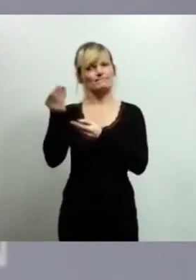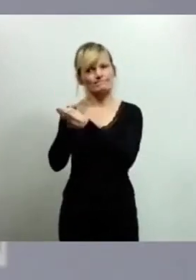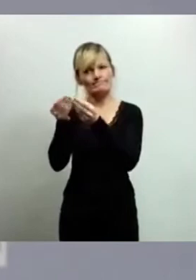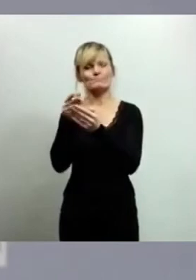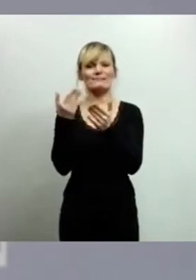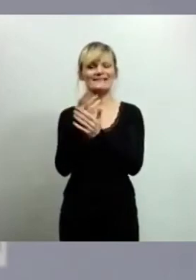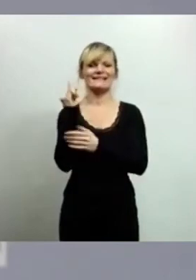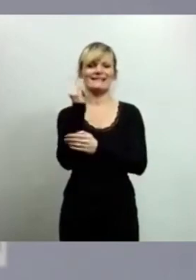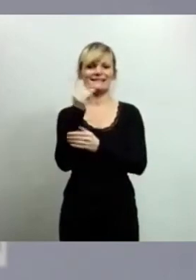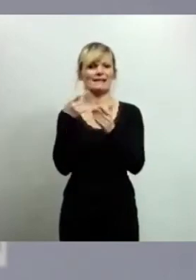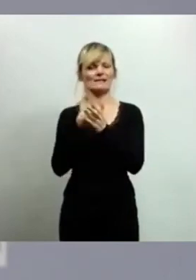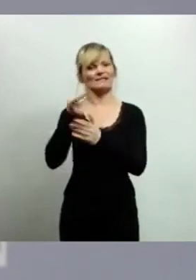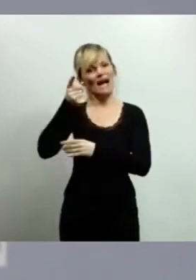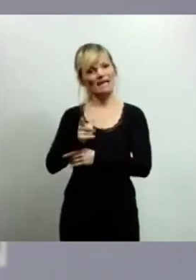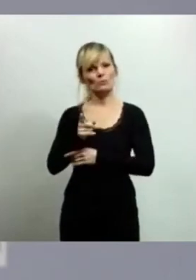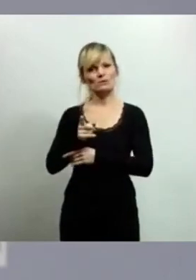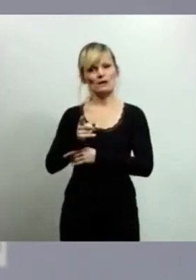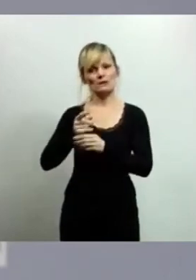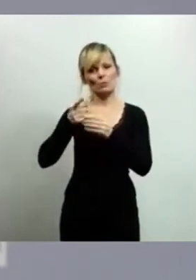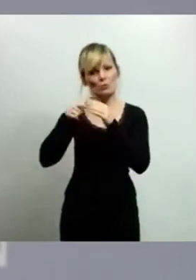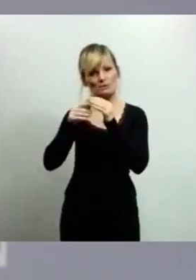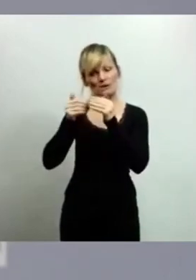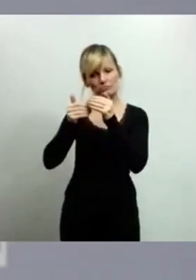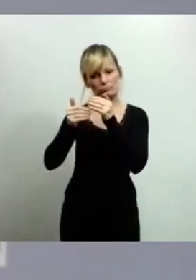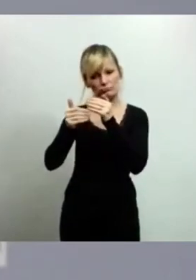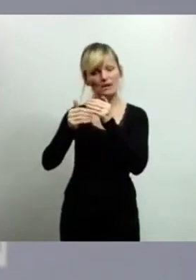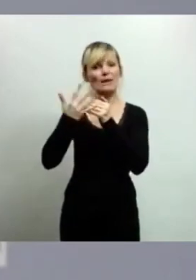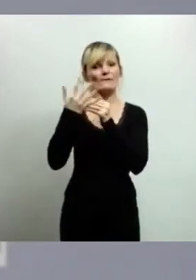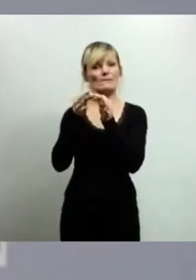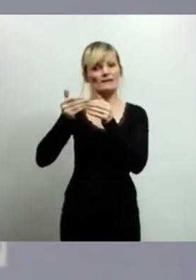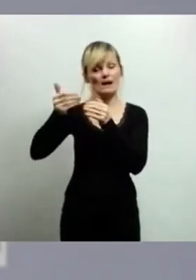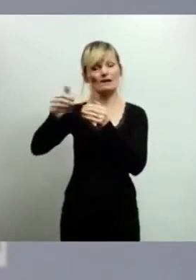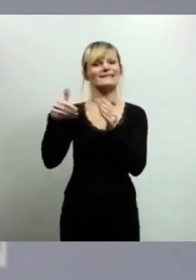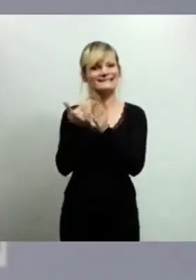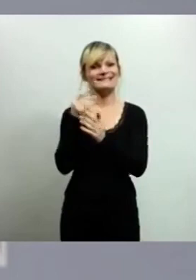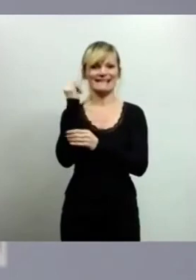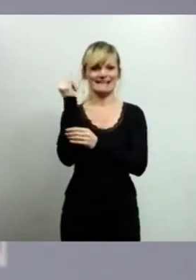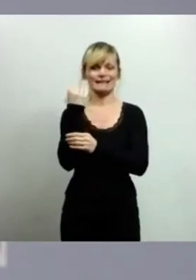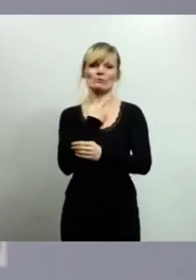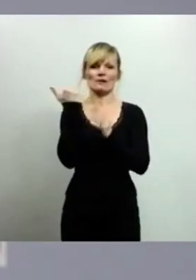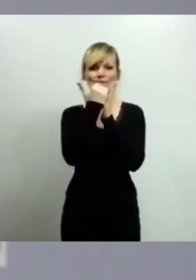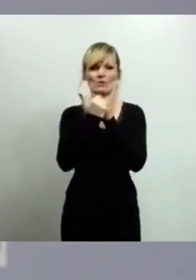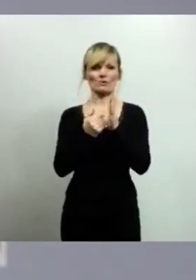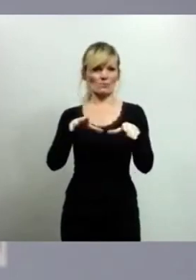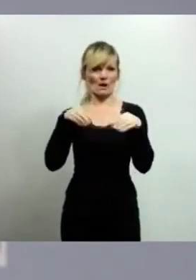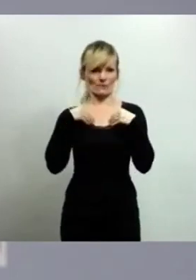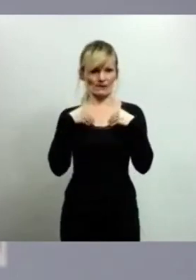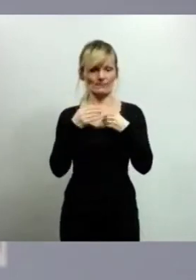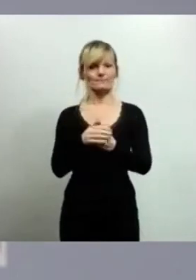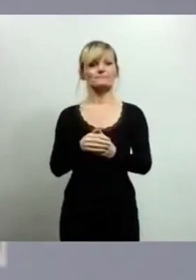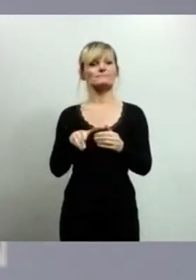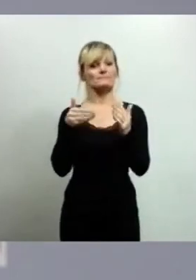von 100 an 5 Tagen dauerhaft unterschreiten, dass wir diese Inzidenz nochmal in unsere Verordnung aufnehmen. Dadurch ist eben